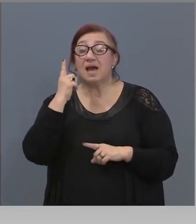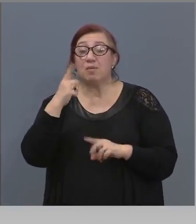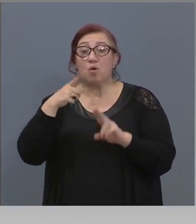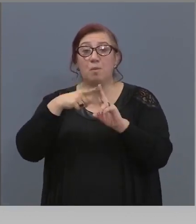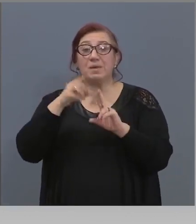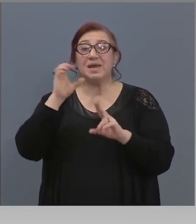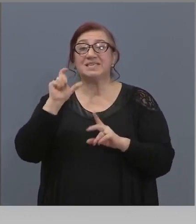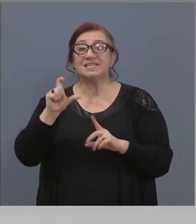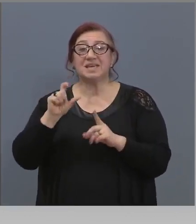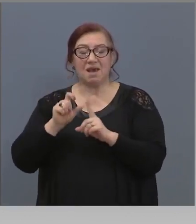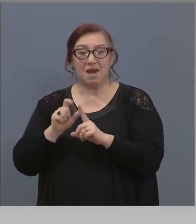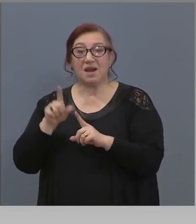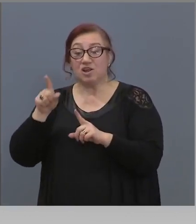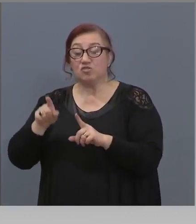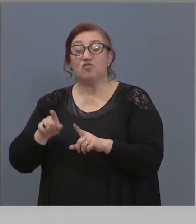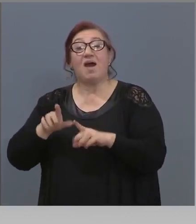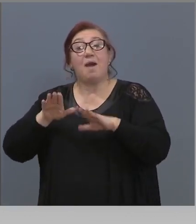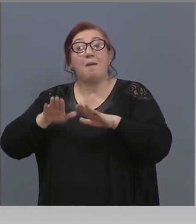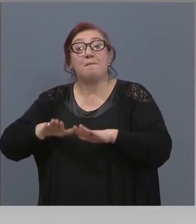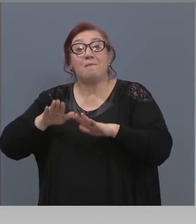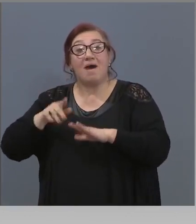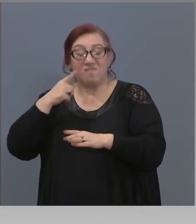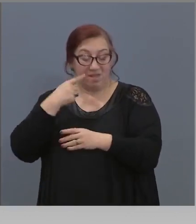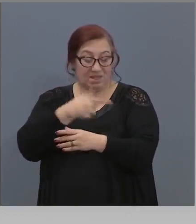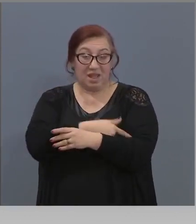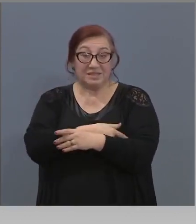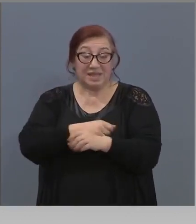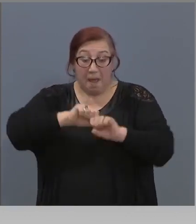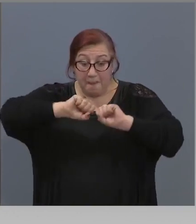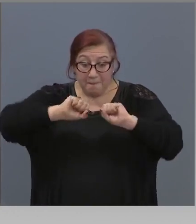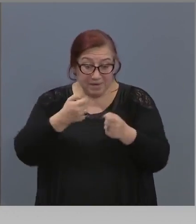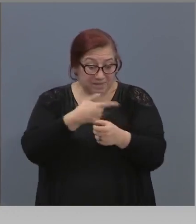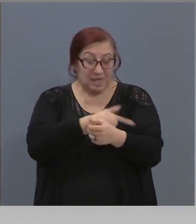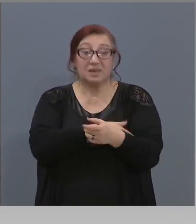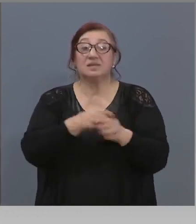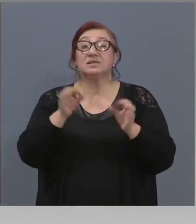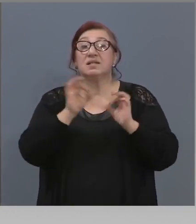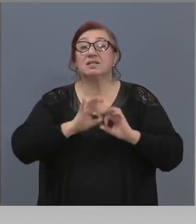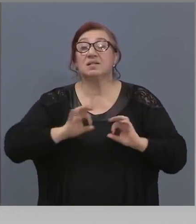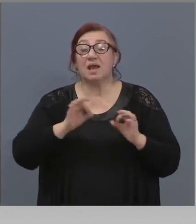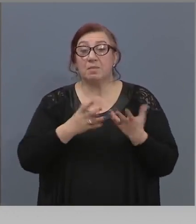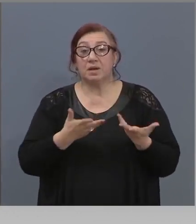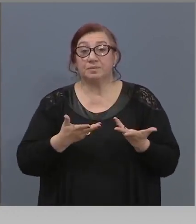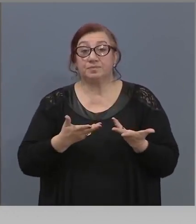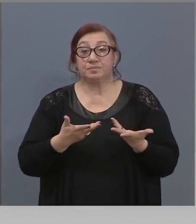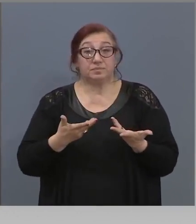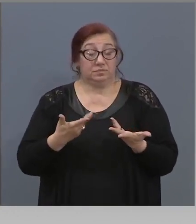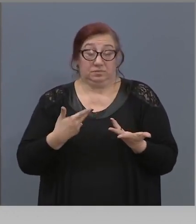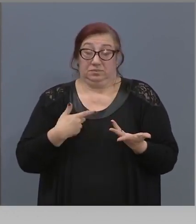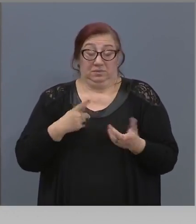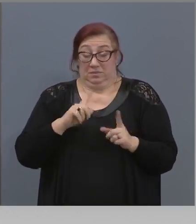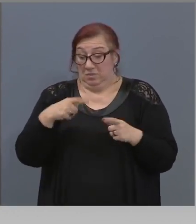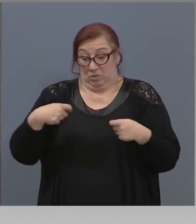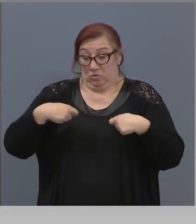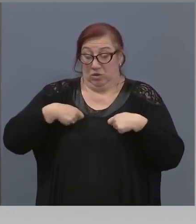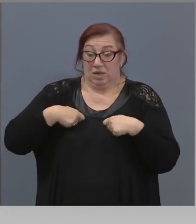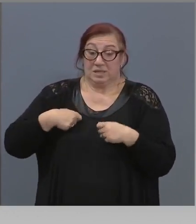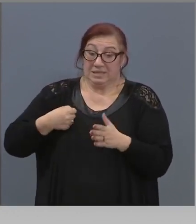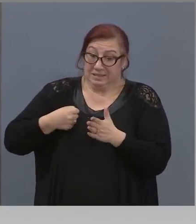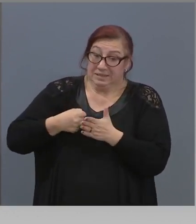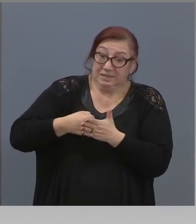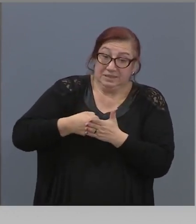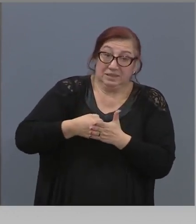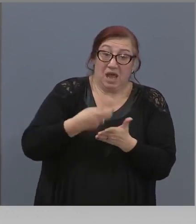Бърз тез към момента надежда няма. Си реч, мога ме накарате с натиск да похарчиме